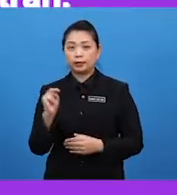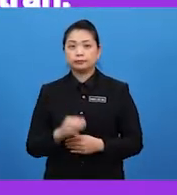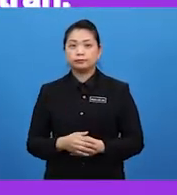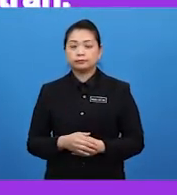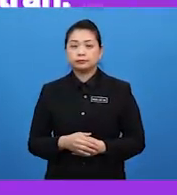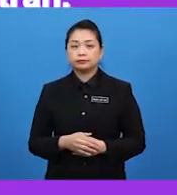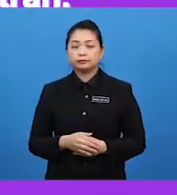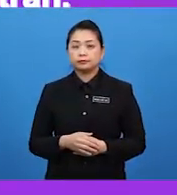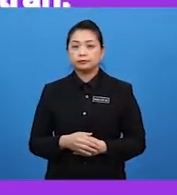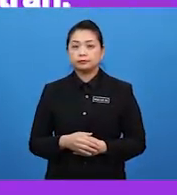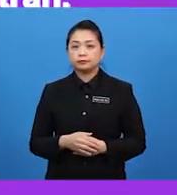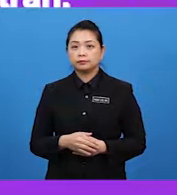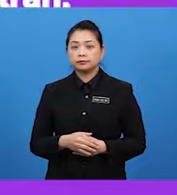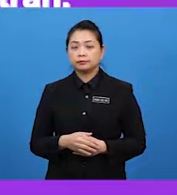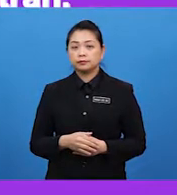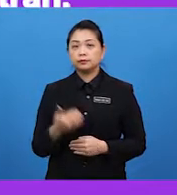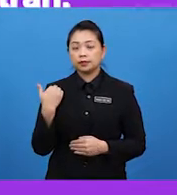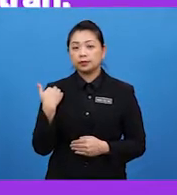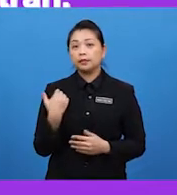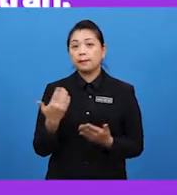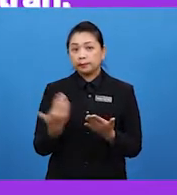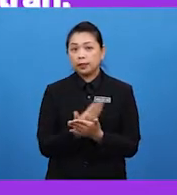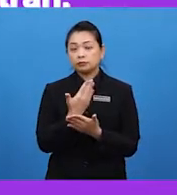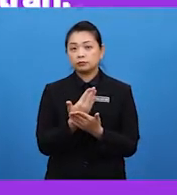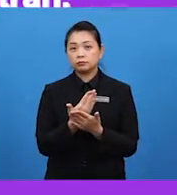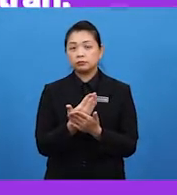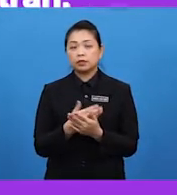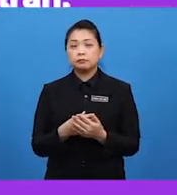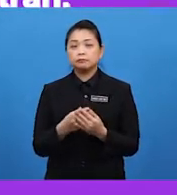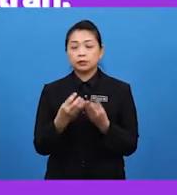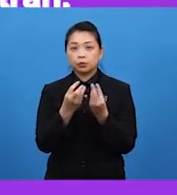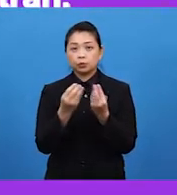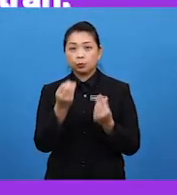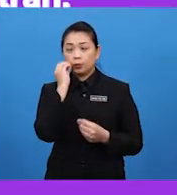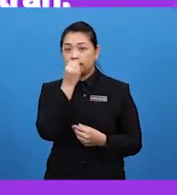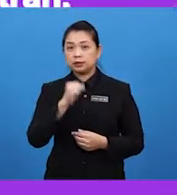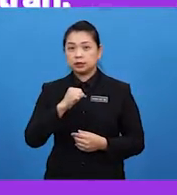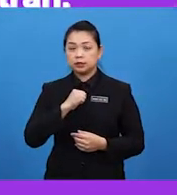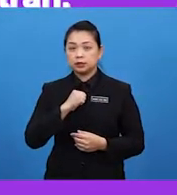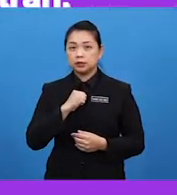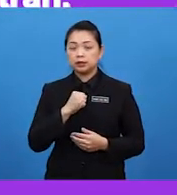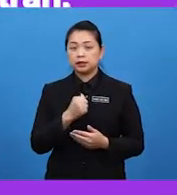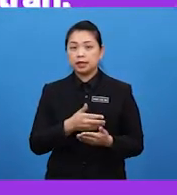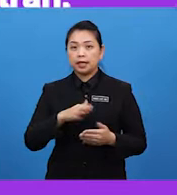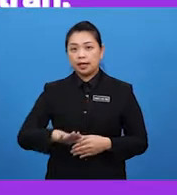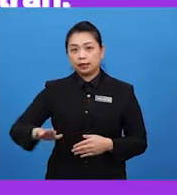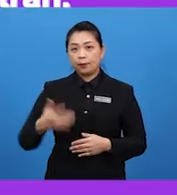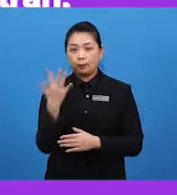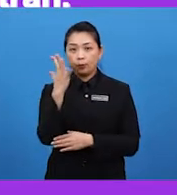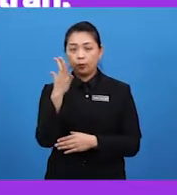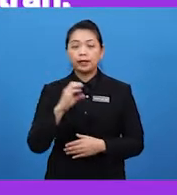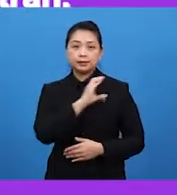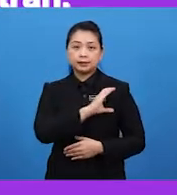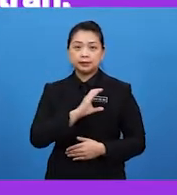kacung mempunyai variasi baru terhadap anak pokok Pendubungan sendiri sahaja yang anak pokoknya mempunyai